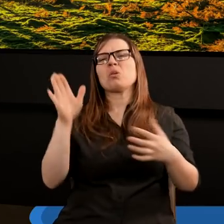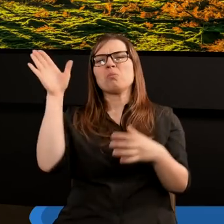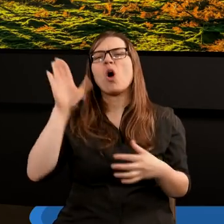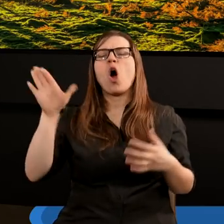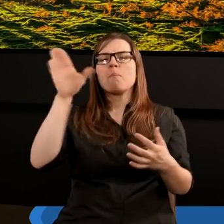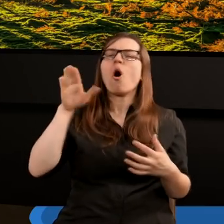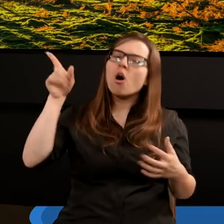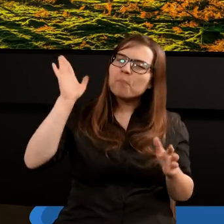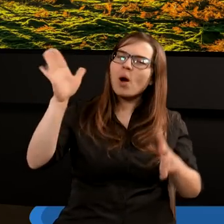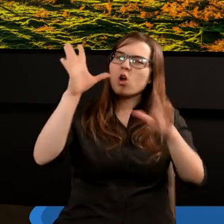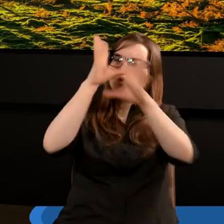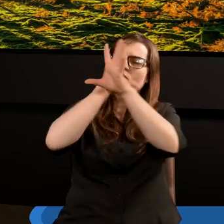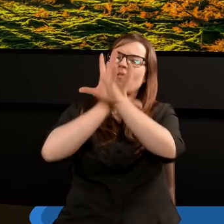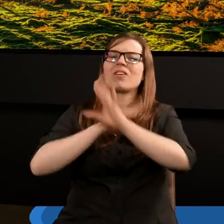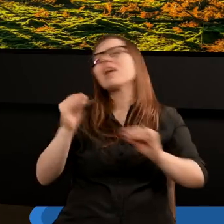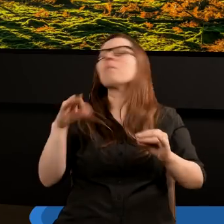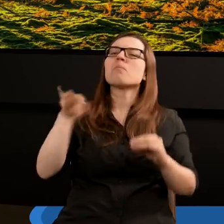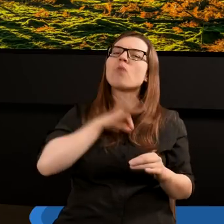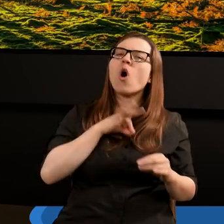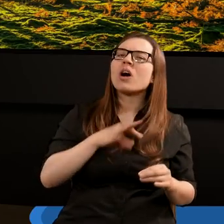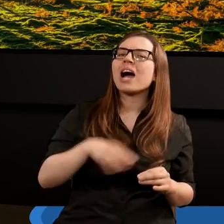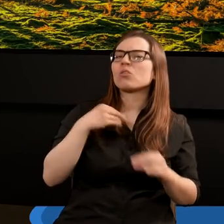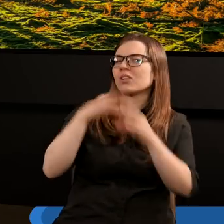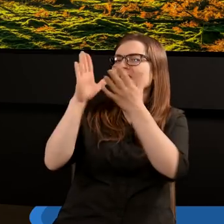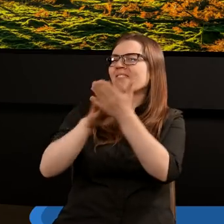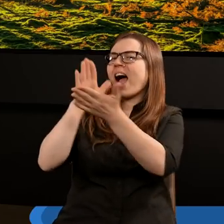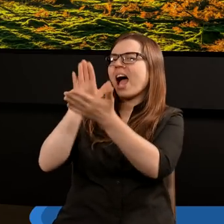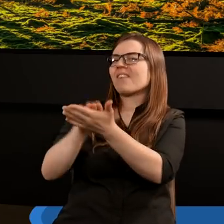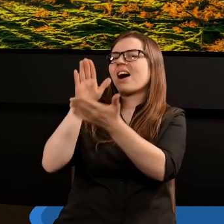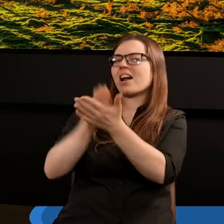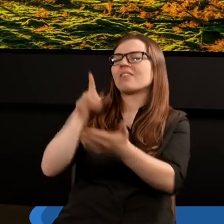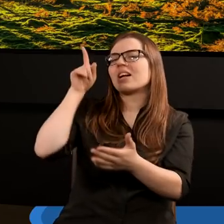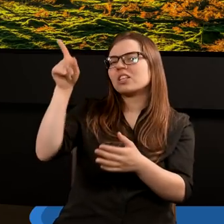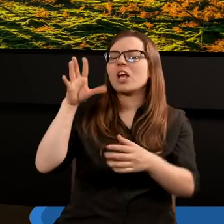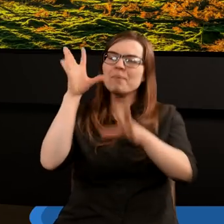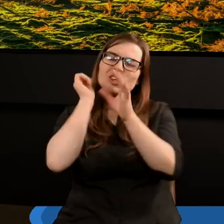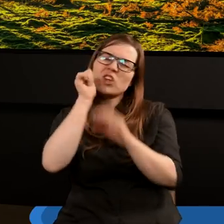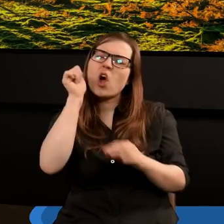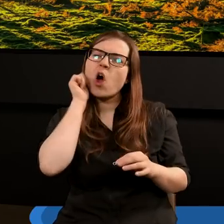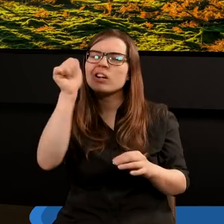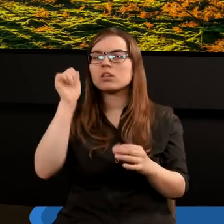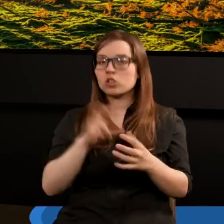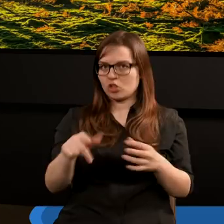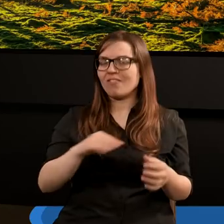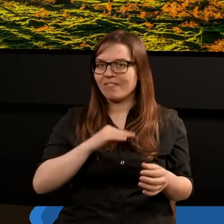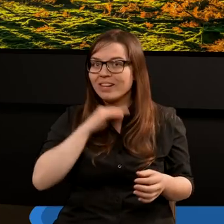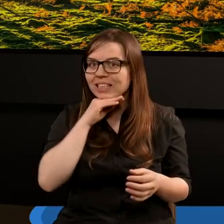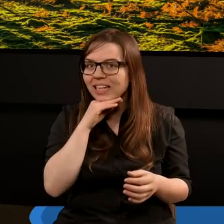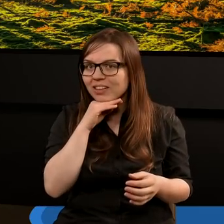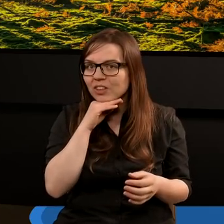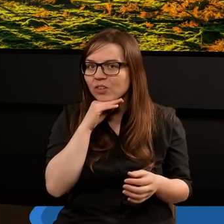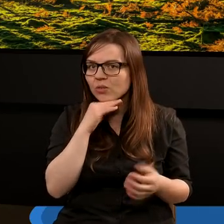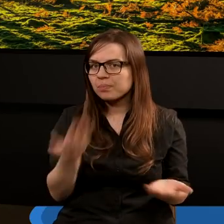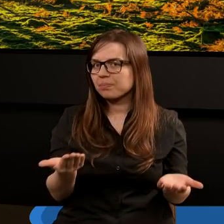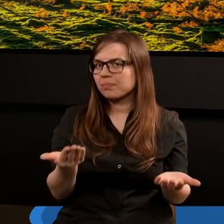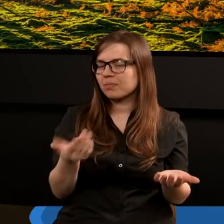załóżmy, Boże, bądź uwielbiony, niech moja dusza chwali Ciebie codziennie, tak jak psalmista mówi. Czy to jest wystarczające? Czy